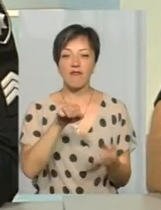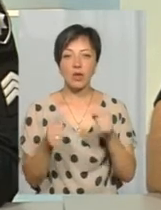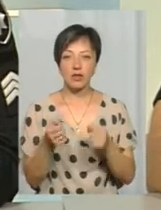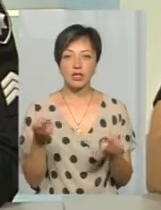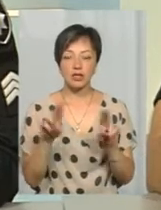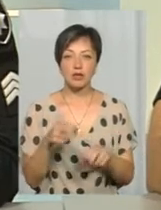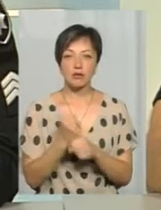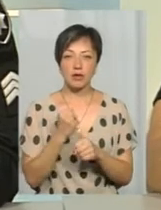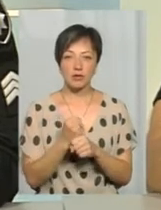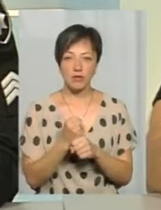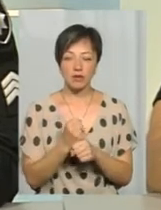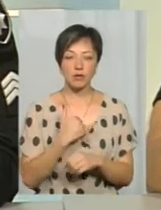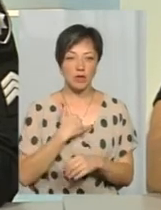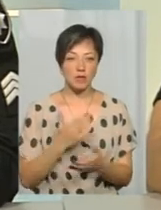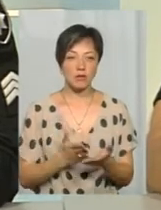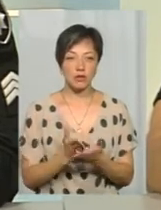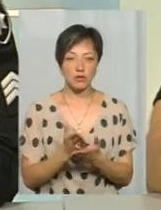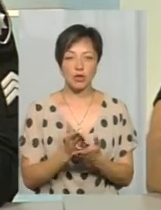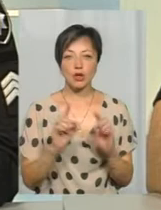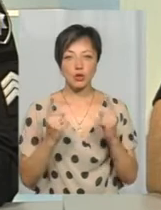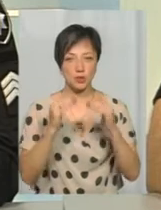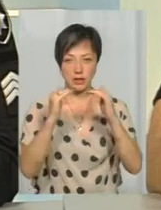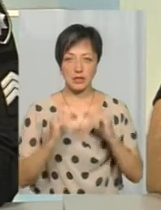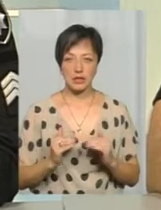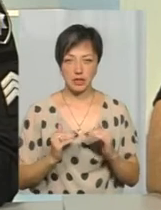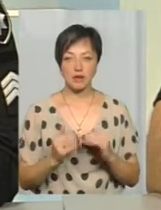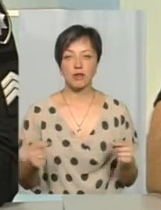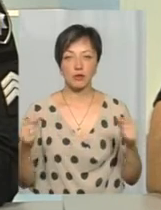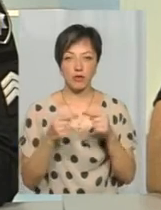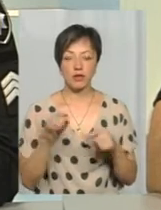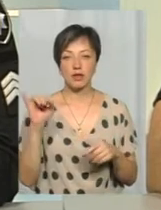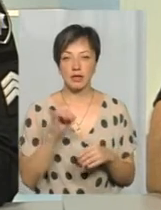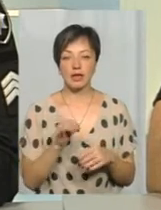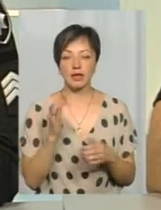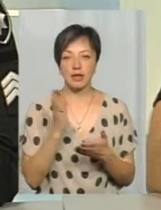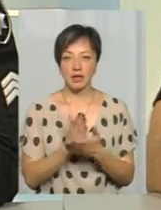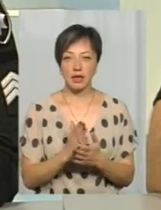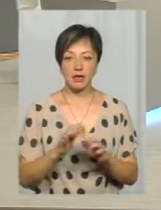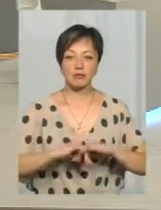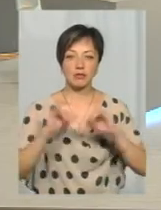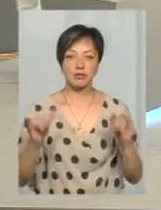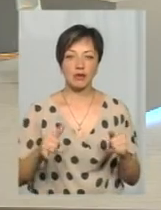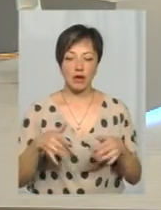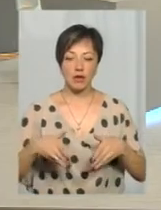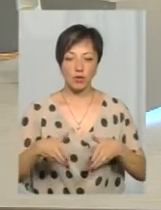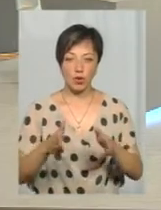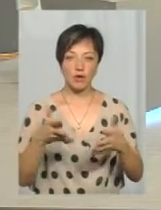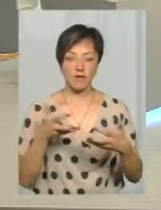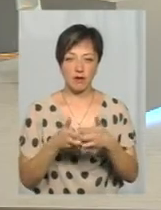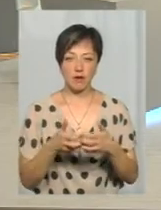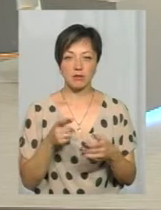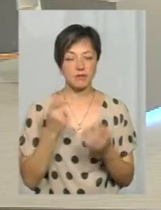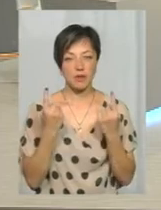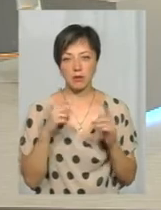працювати нас на маршрутах, там, дуже низький. Відповідно, і є різд транспортних переговорів. Це також суттєве питання, яке,